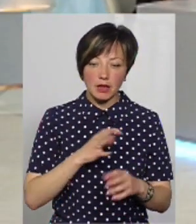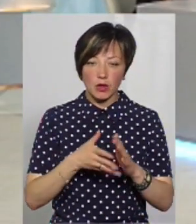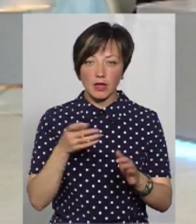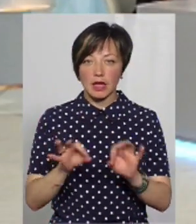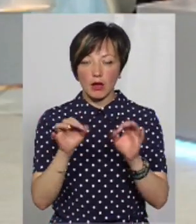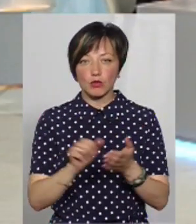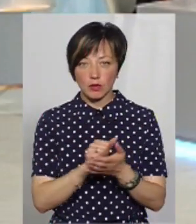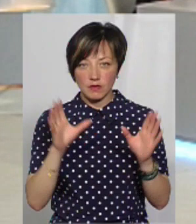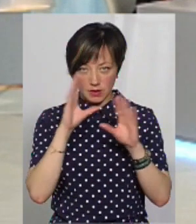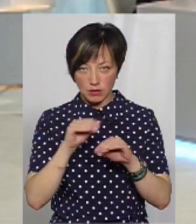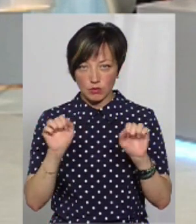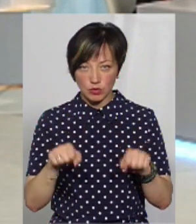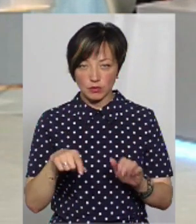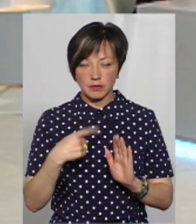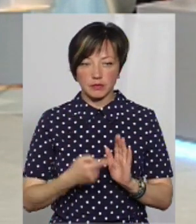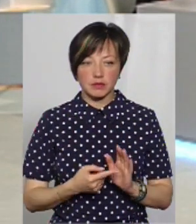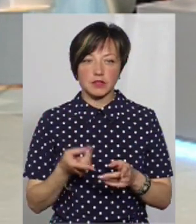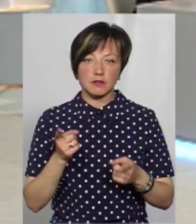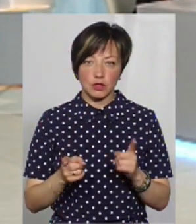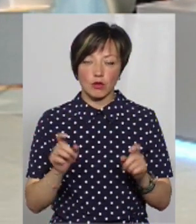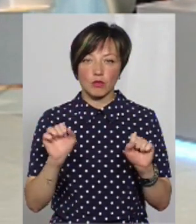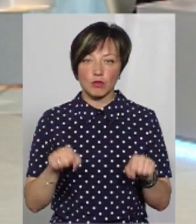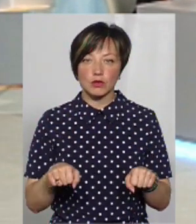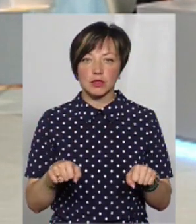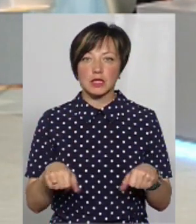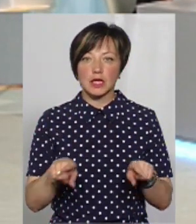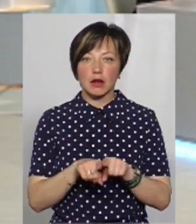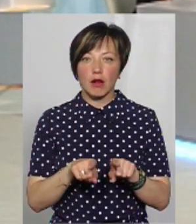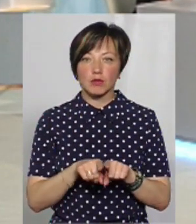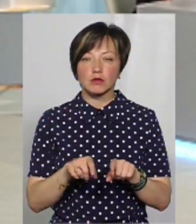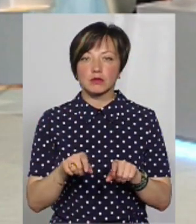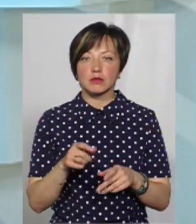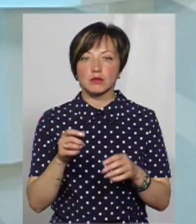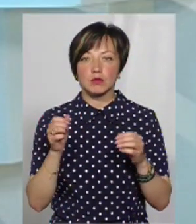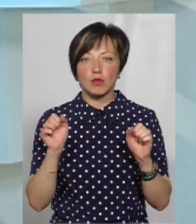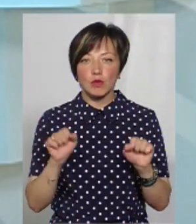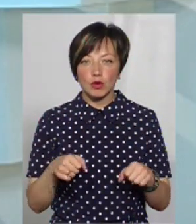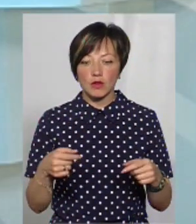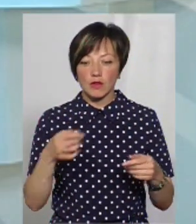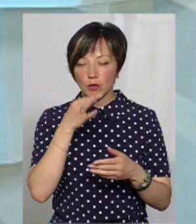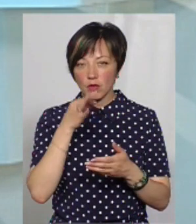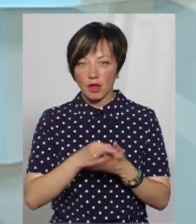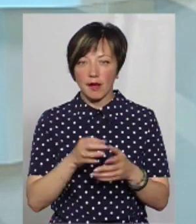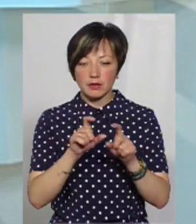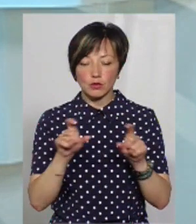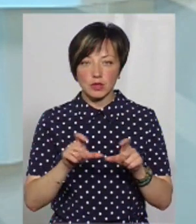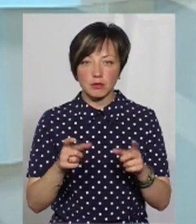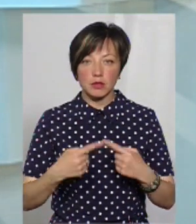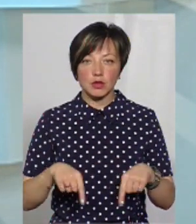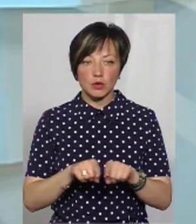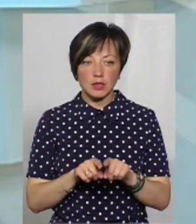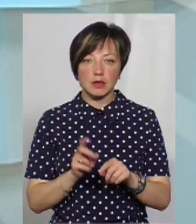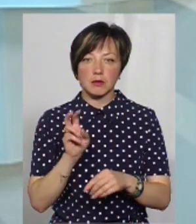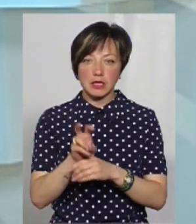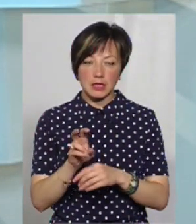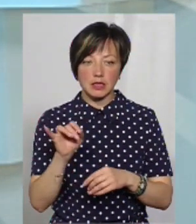подавали ніяких документів, вони ще мають таку можливість? Звичайно, вони мають таку можливість, вони можуть до відповідальних цих структурних підрозділів